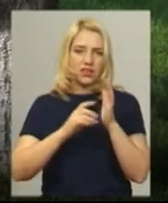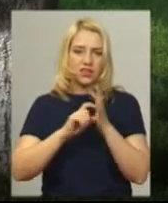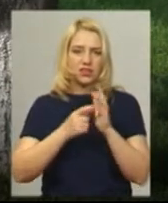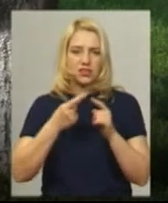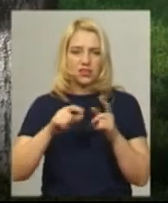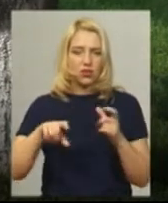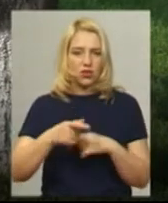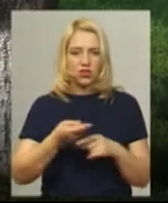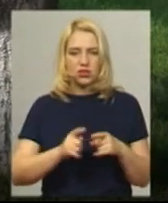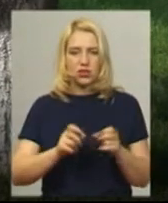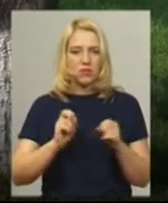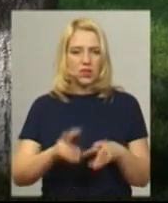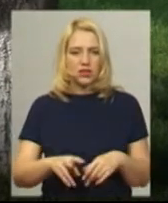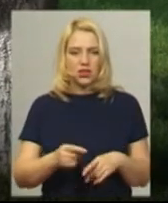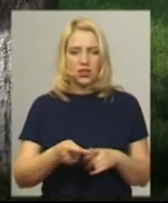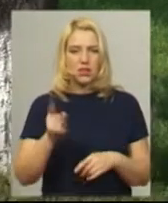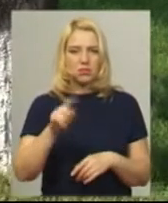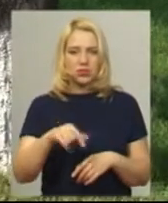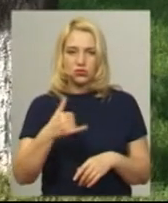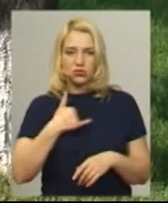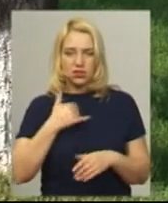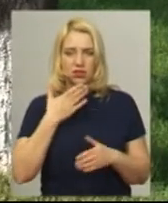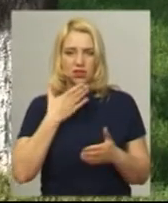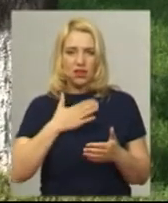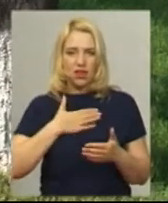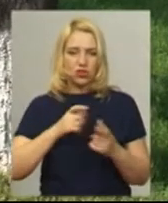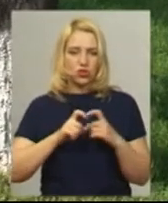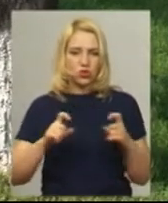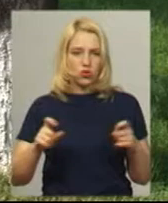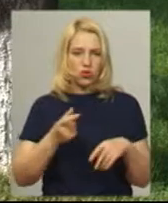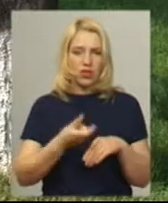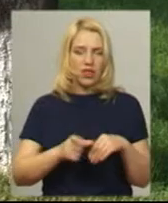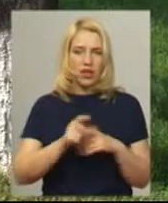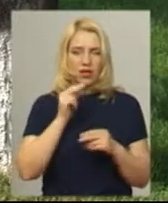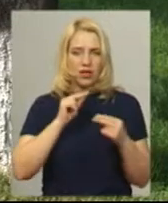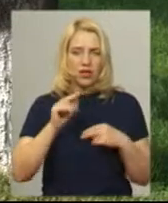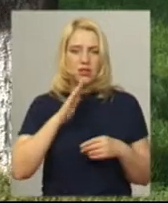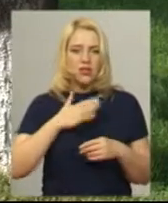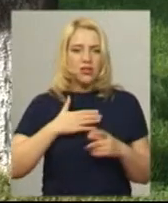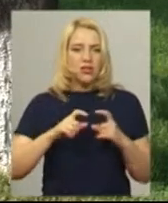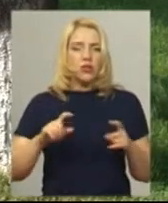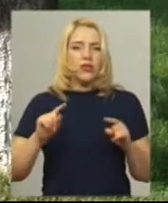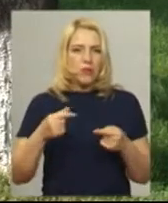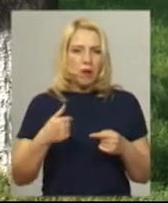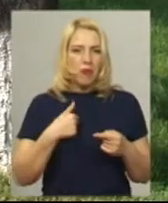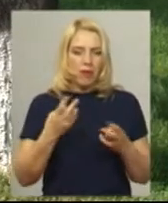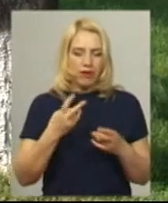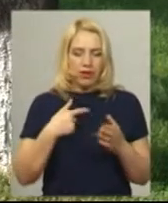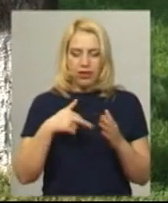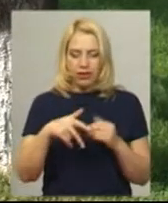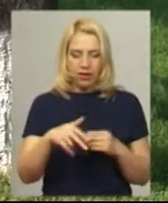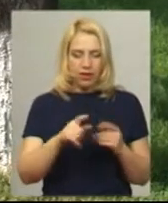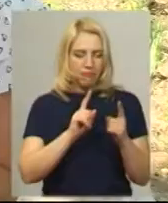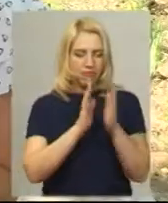дуже опасно. І тим паче в нас під боком наша школа, найкраща наша школа. І чому ми маємо її минати і